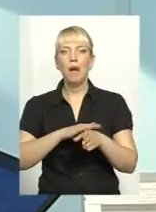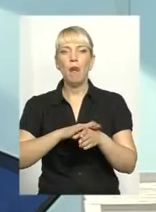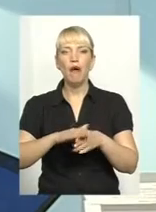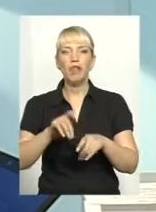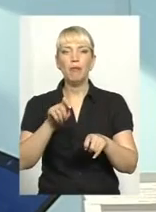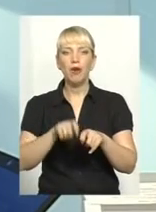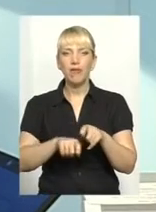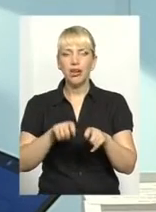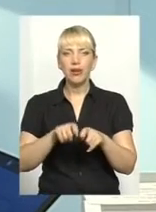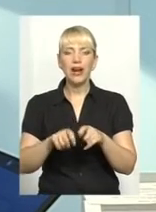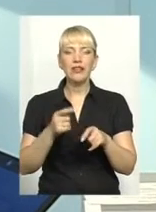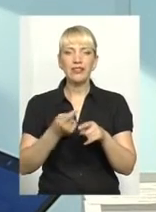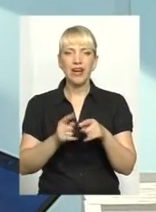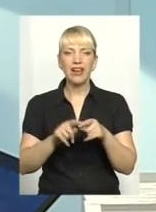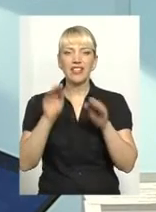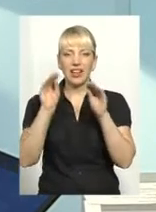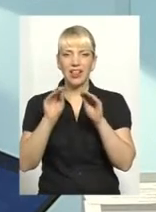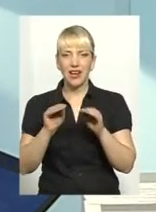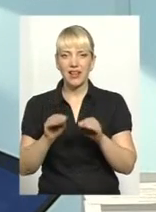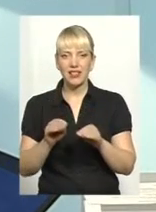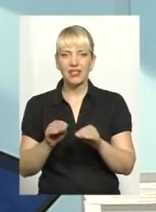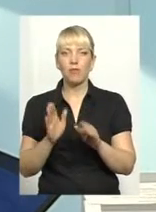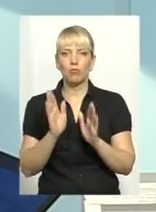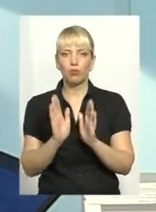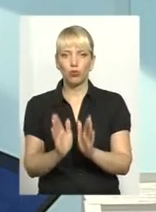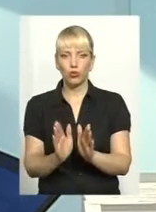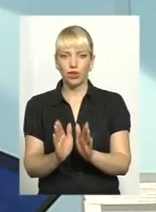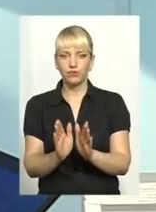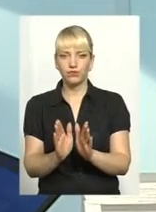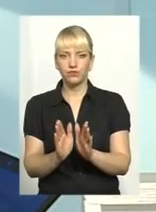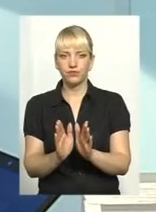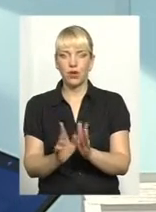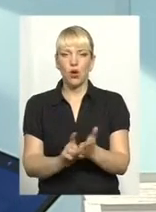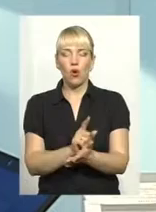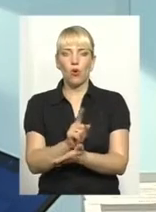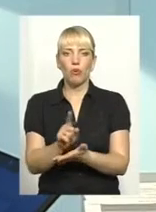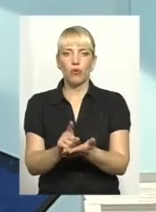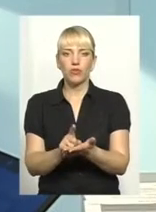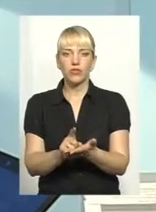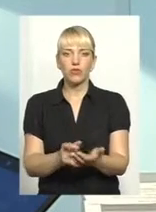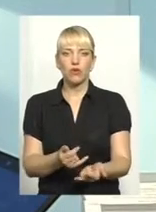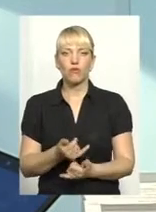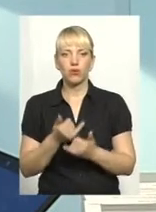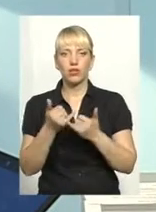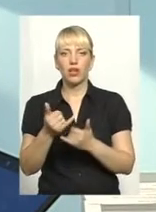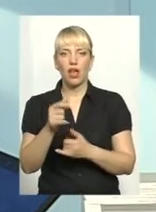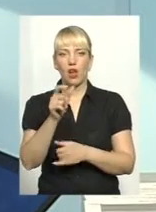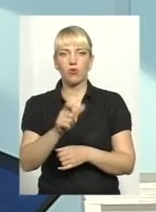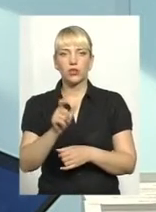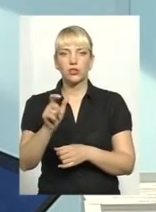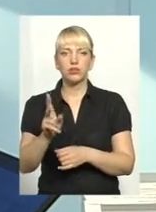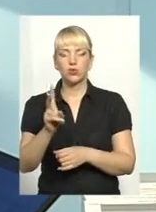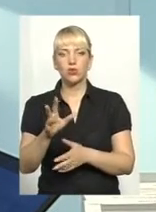декларацій буде, знову ж таки, обов'язковою для осіб, які займають